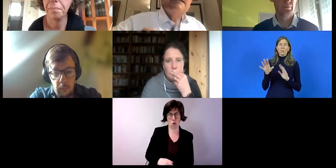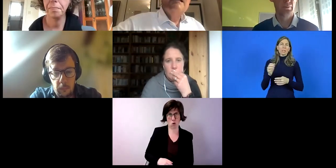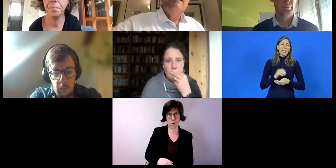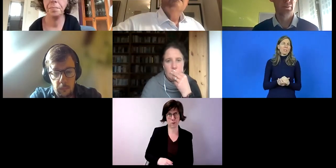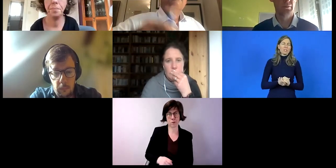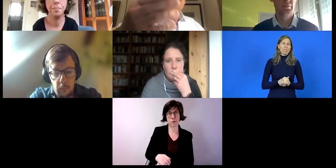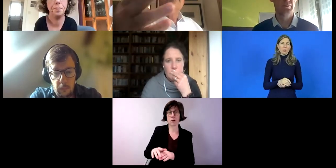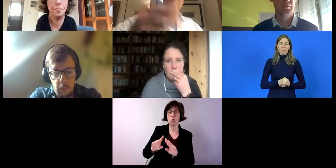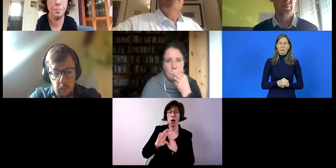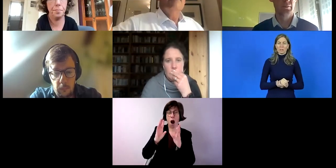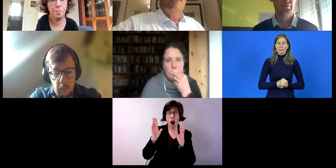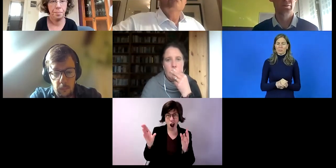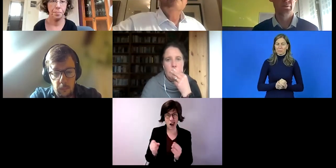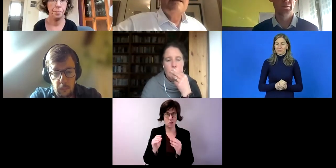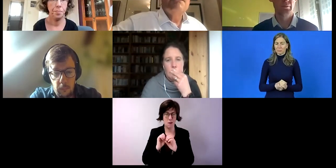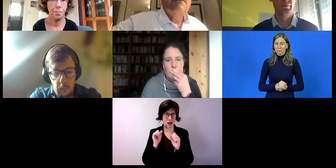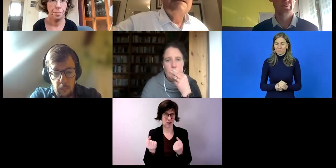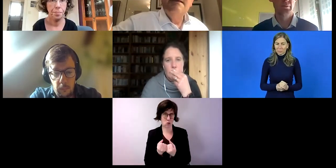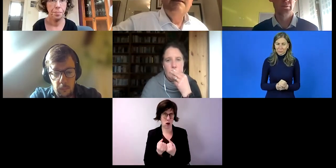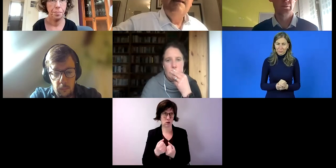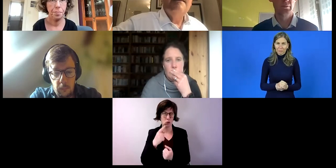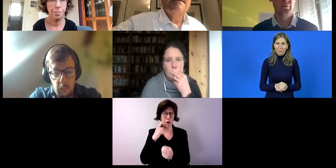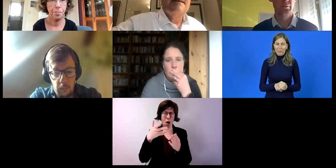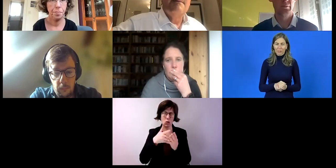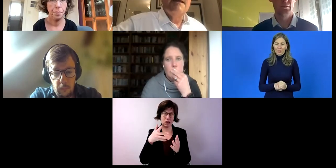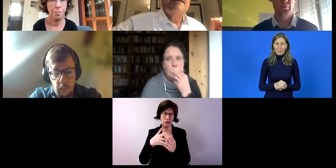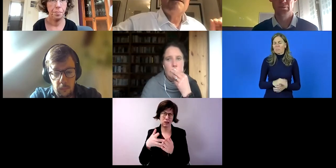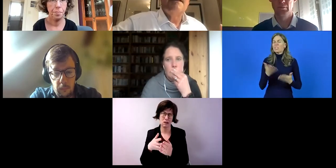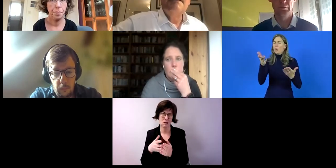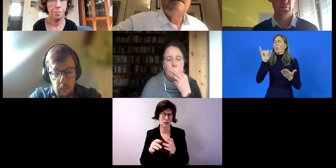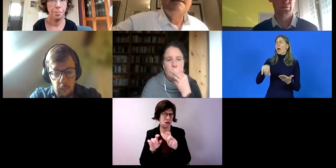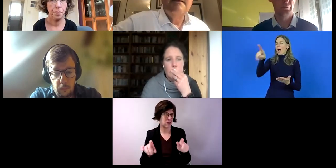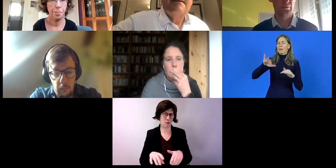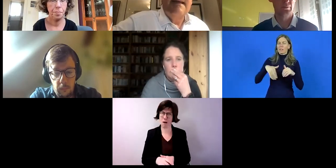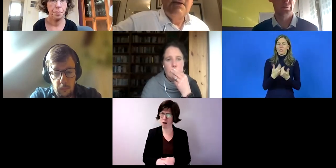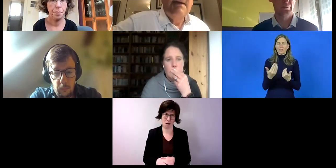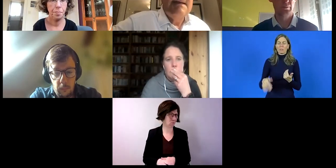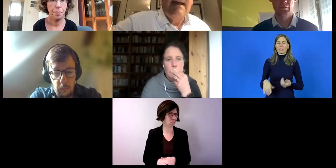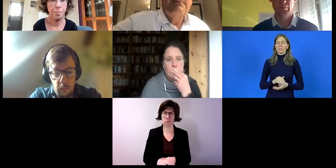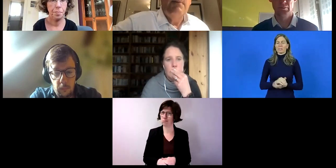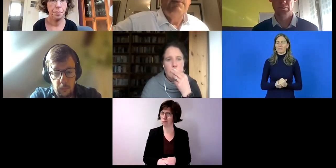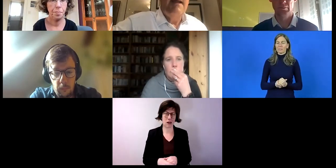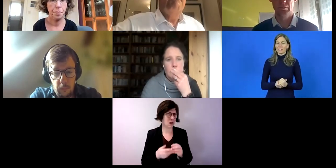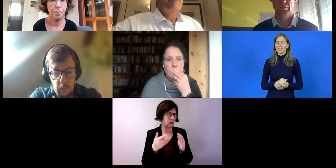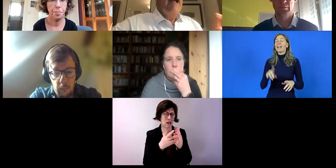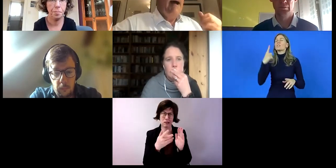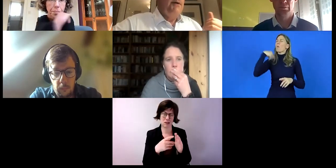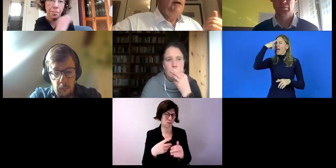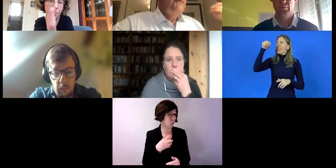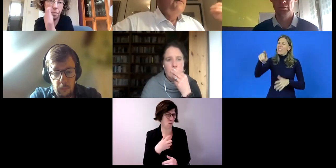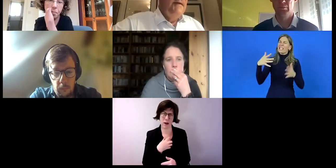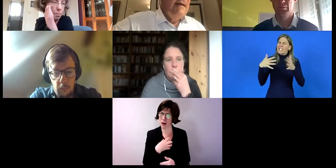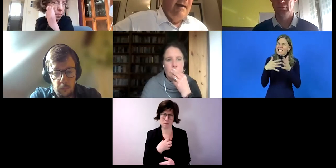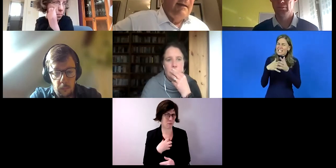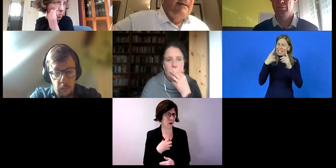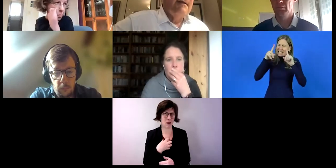grundsätzlich, ich denke auch, die Testungen sind nicht das Thema. Testungen sind ein Problem. Aber